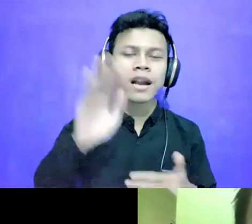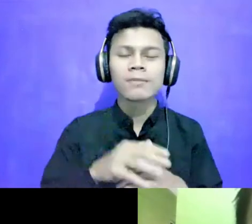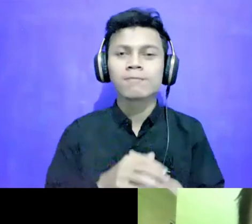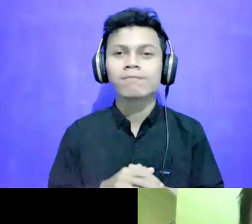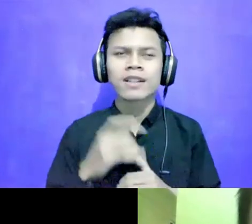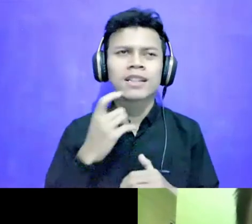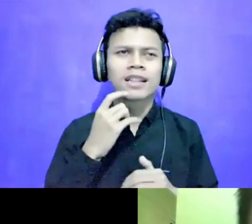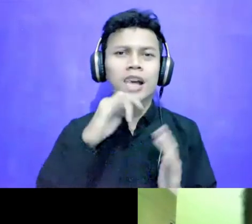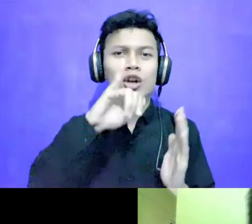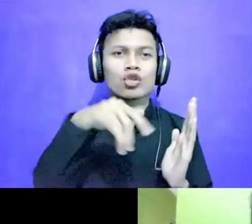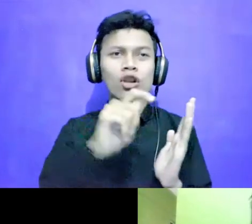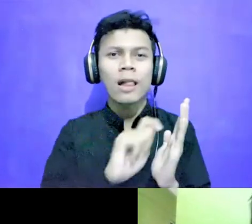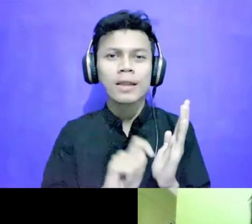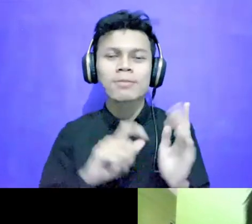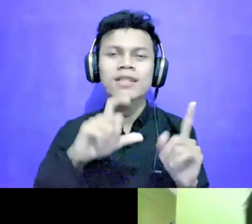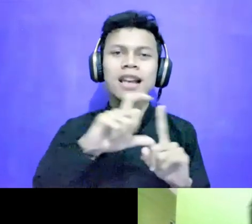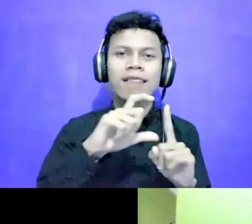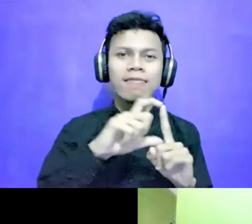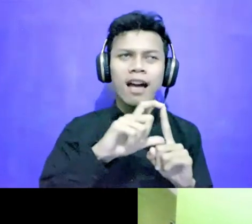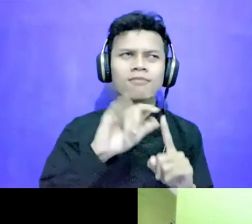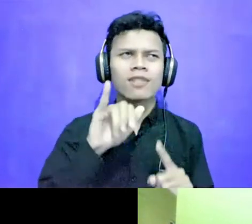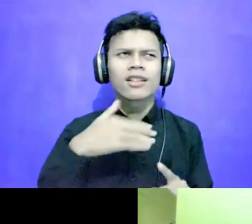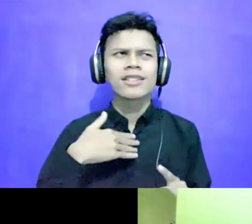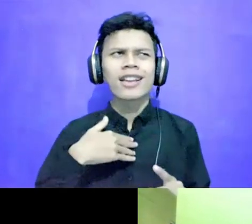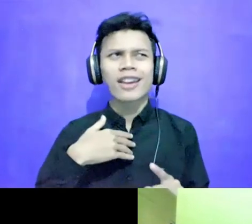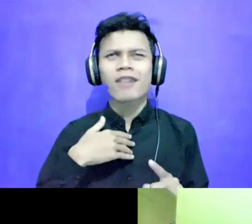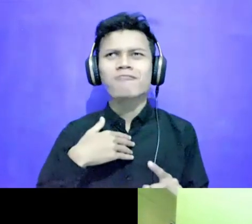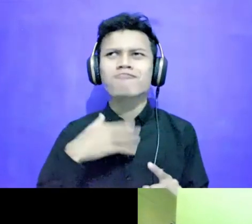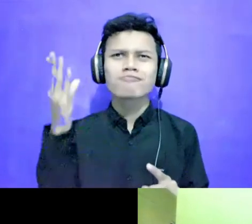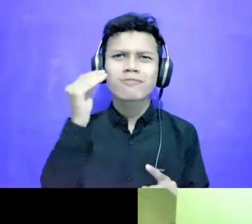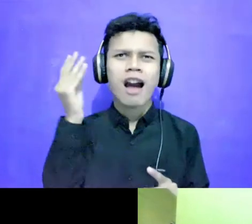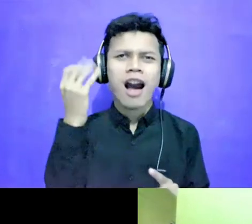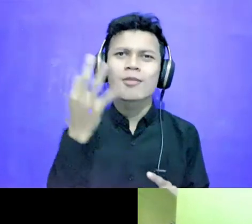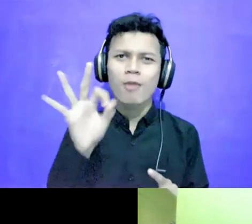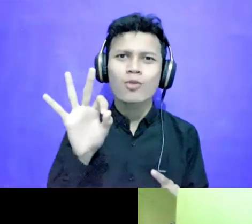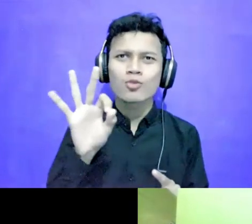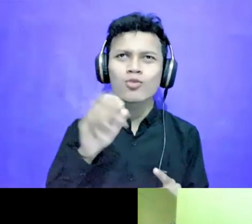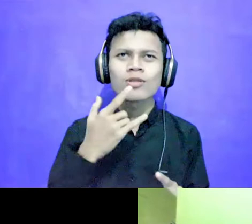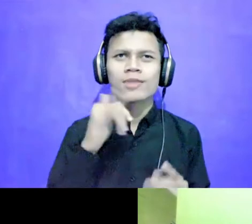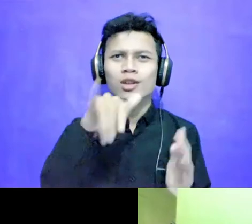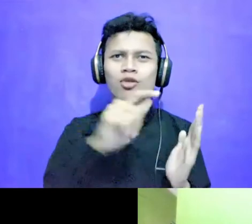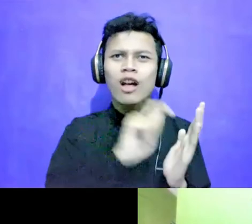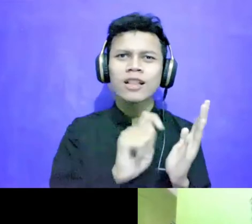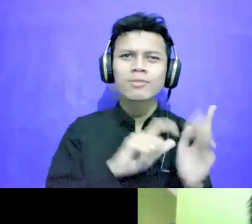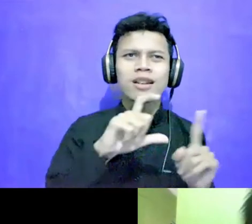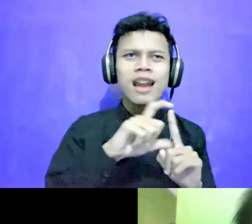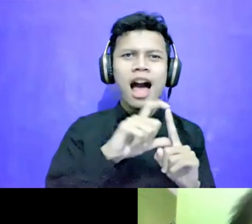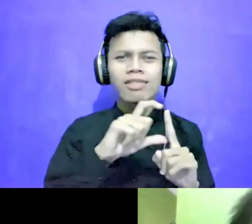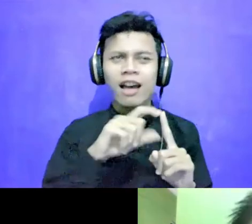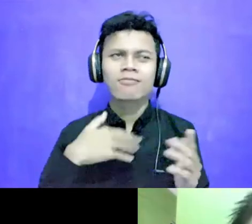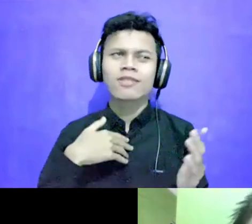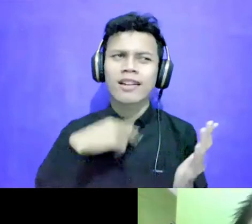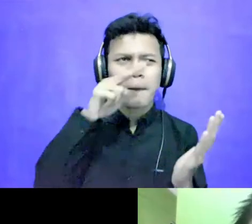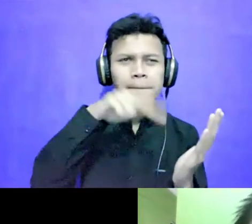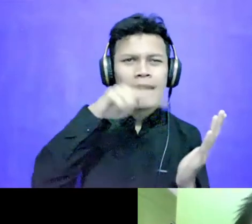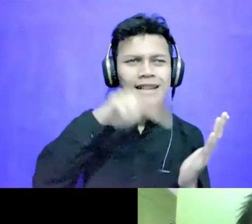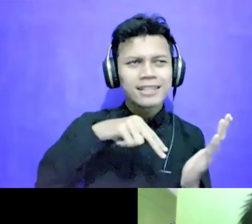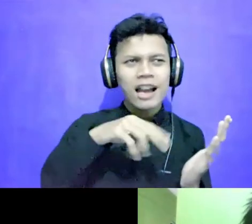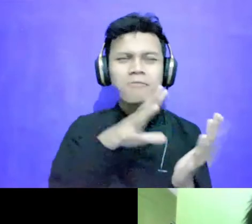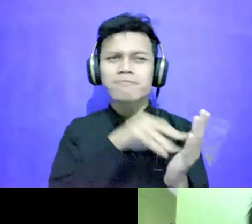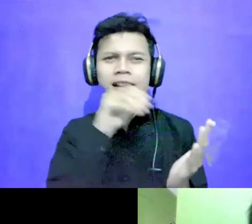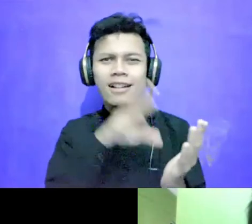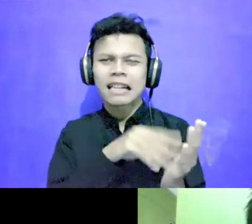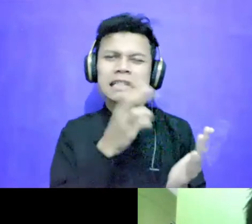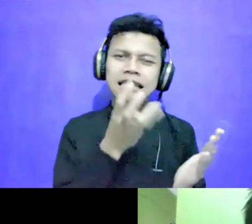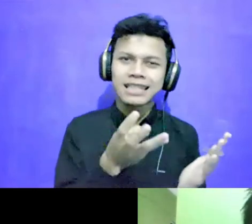jurnalisme data, saya juga baru dengar nih teman-teman jurnalisme data Artinya baru sedikit banyak baca-baca dan sedikit banyak belajar Nah kita